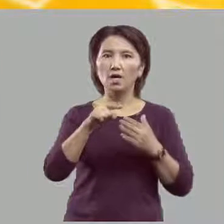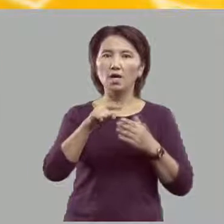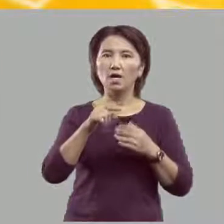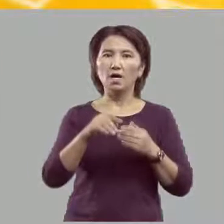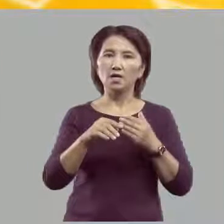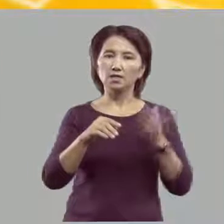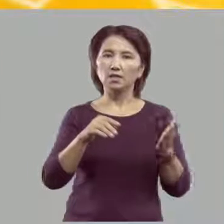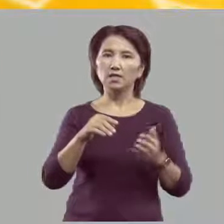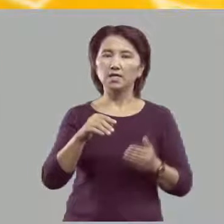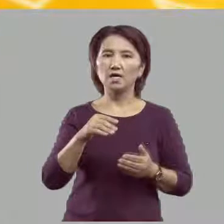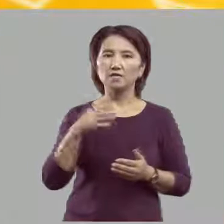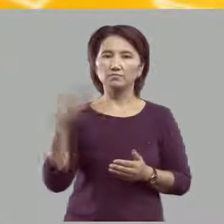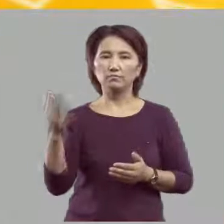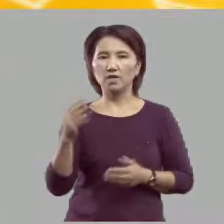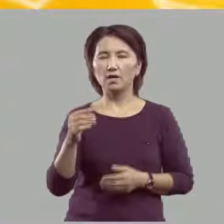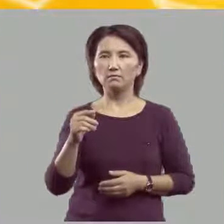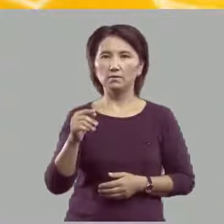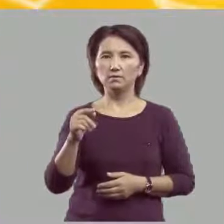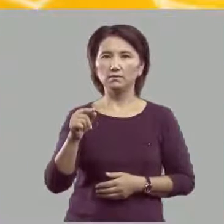вправо.